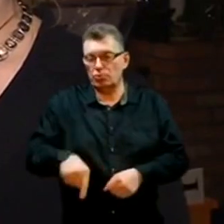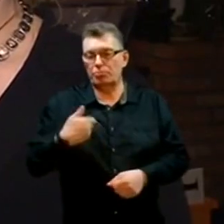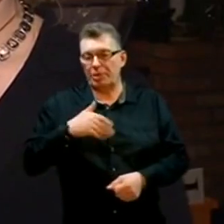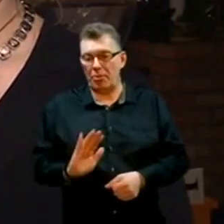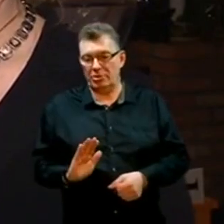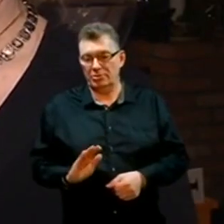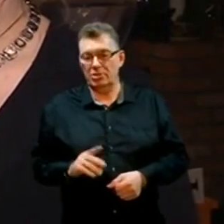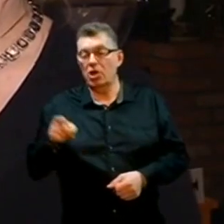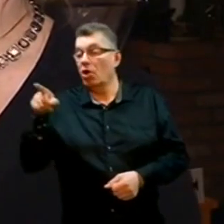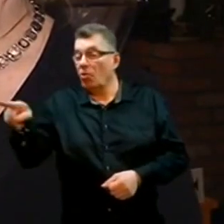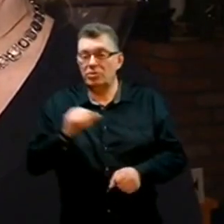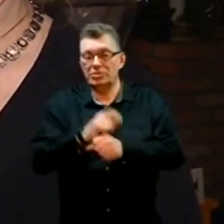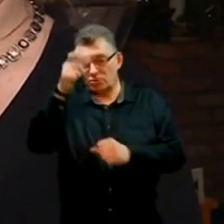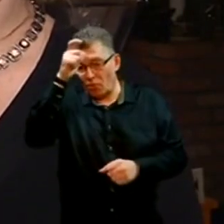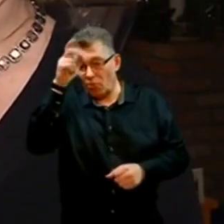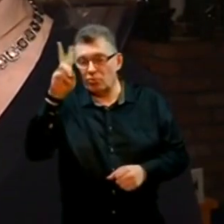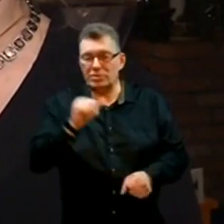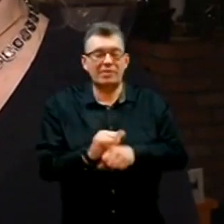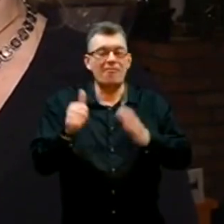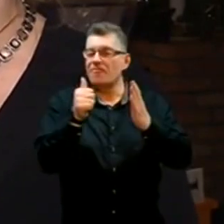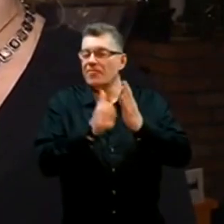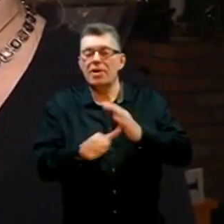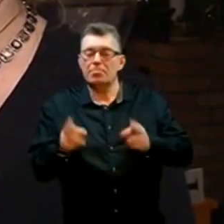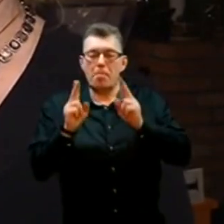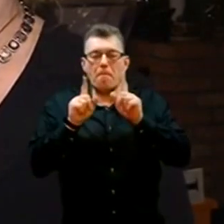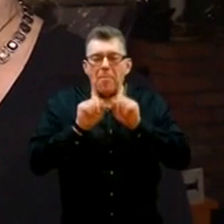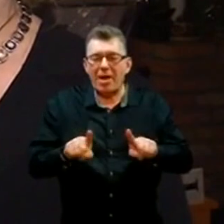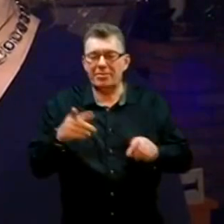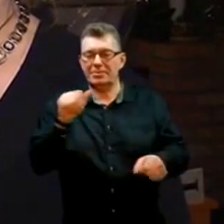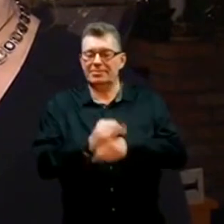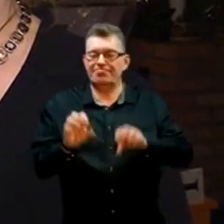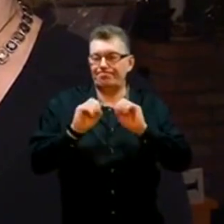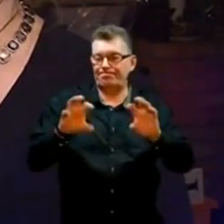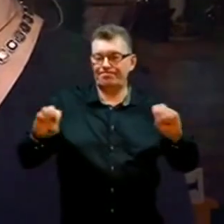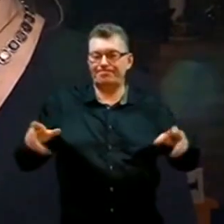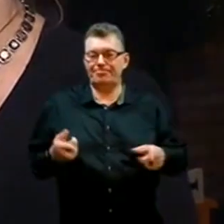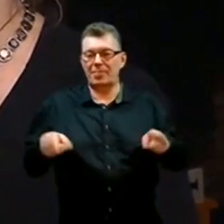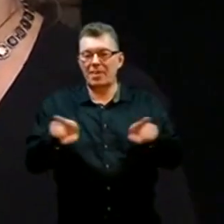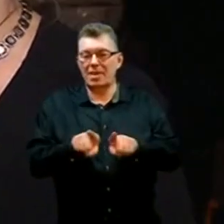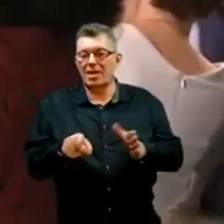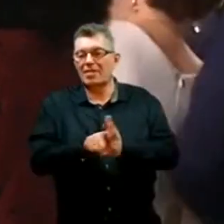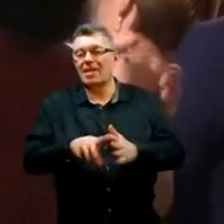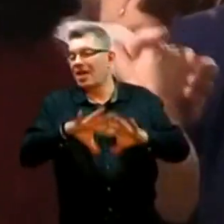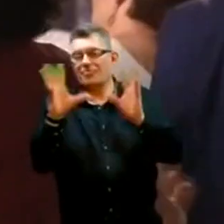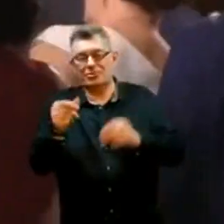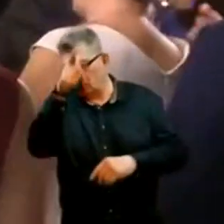w Białymstoku. Jest to człowiek, który jest wyjątkowo autentyczny i zaraża ludzi swoją energią. Wspaniała osoba.